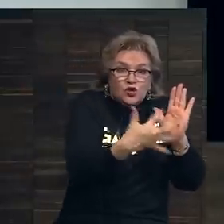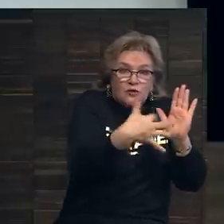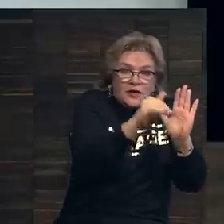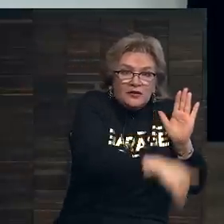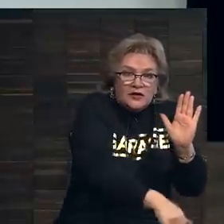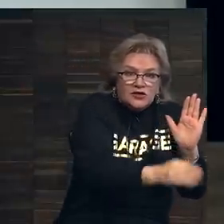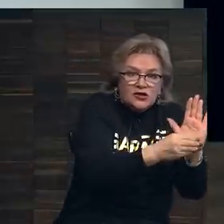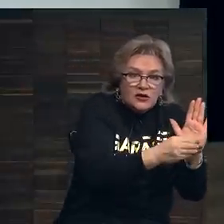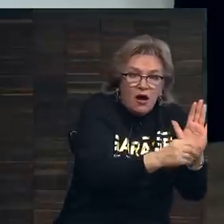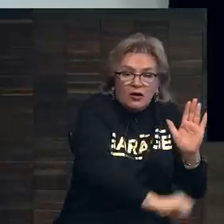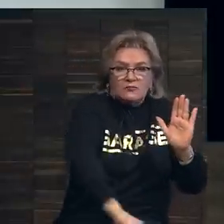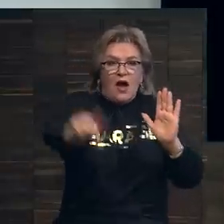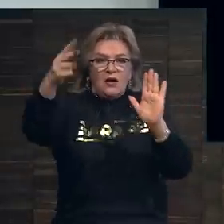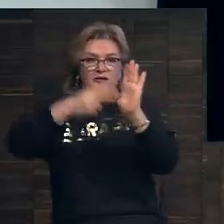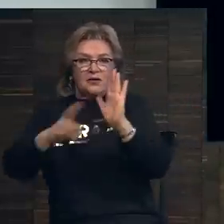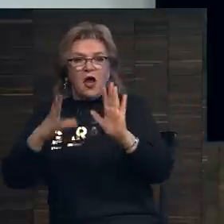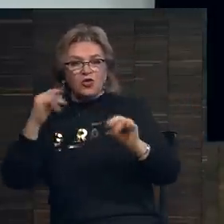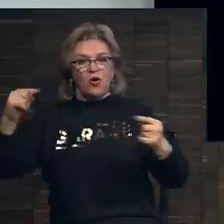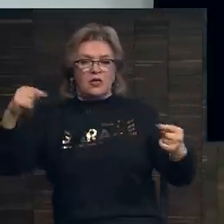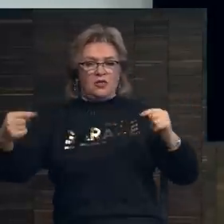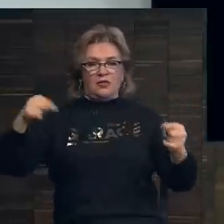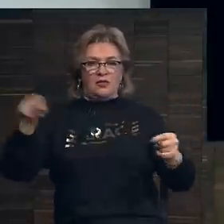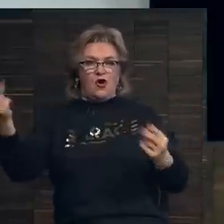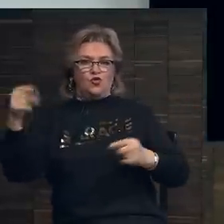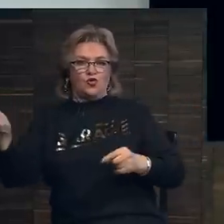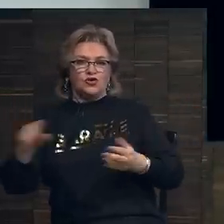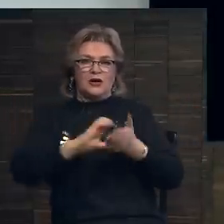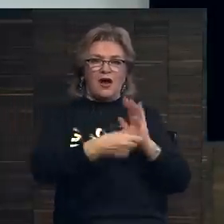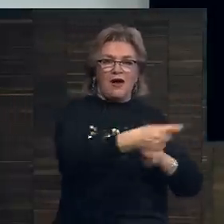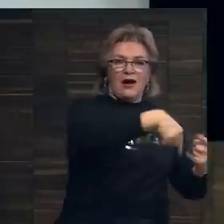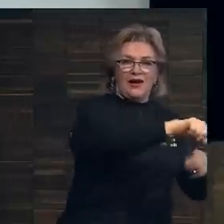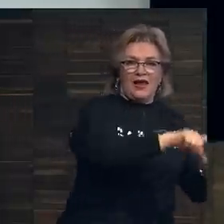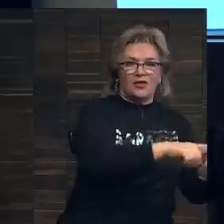тысяч, но здесь возникает и дилемма для художника и для галереи.